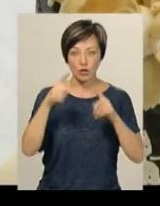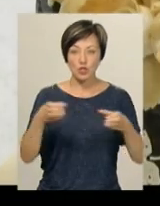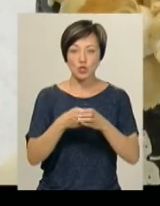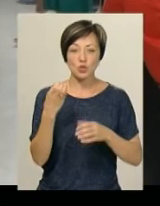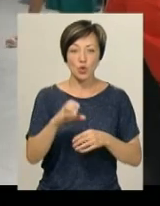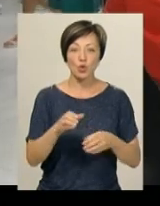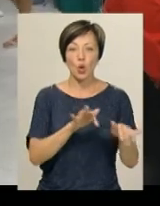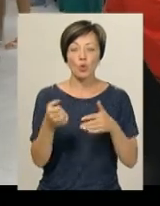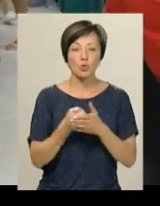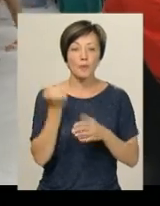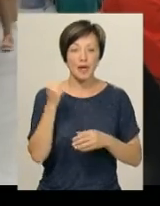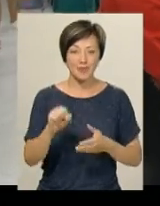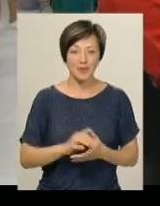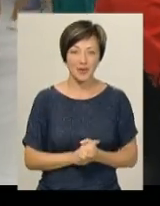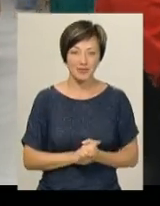рух до перемоги.